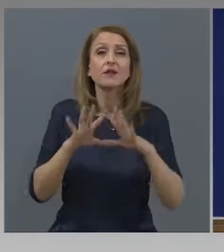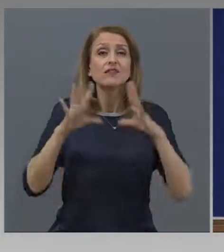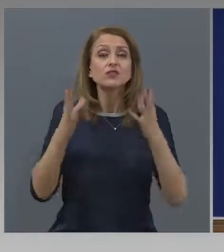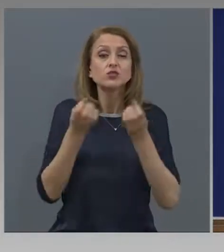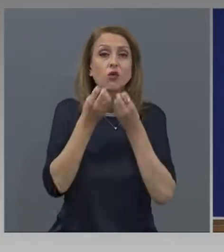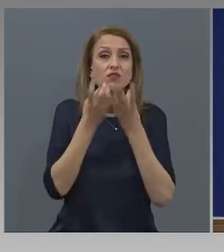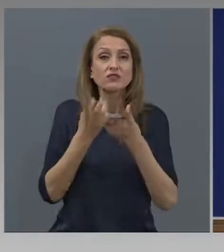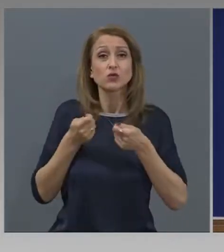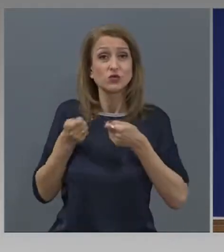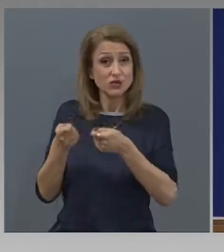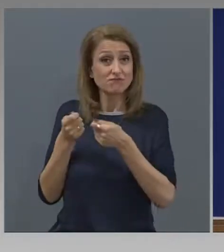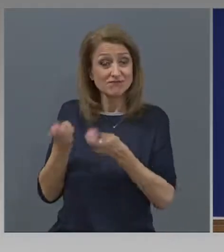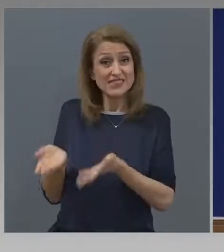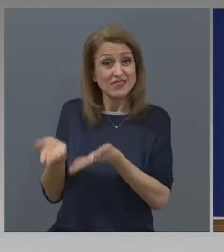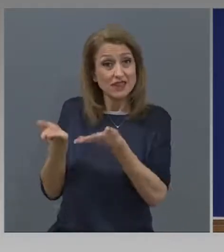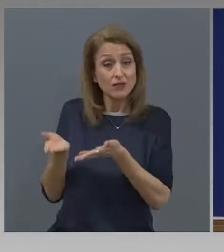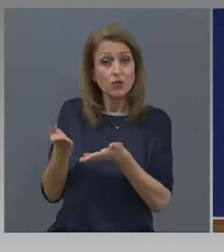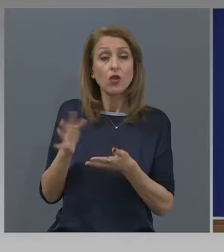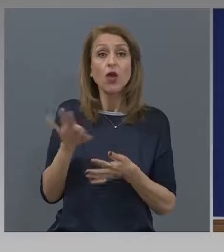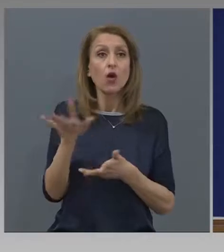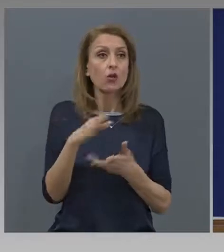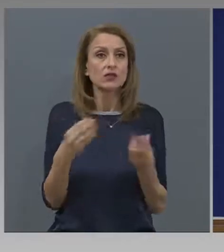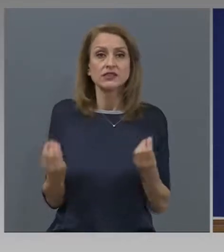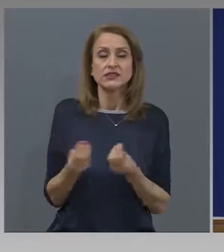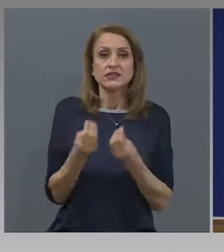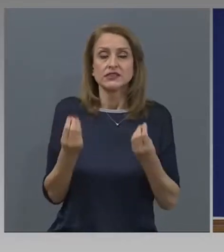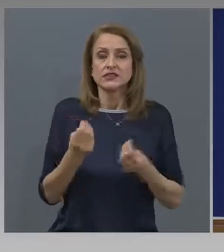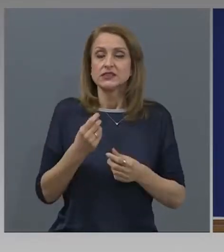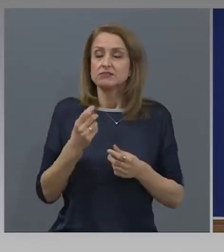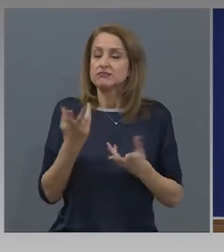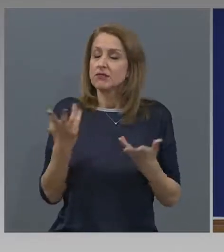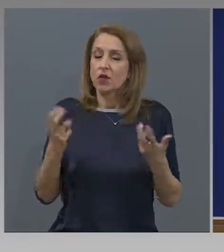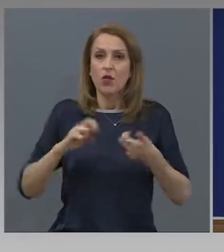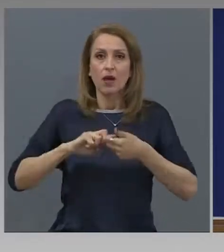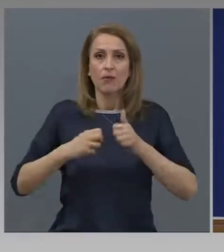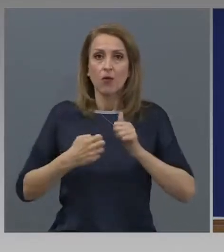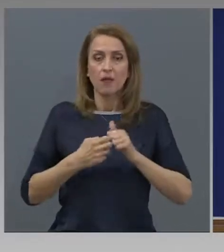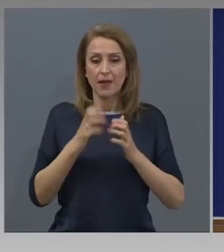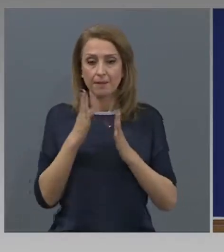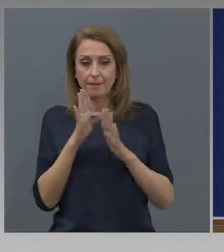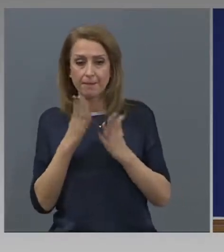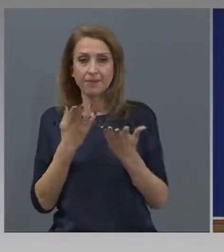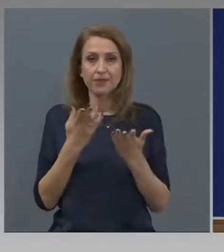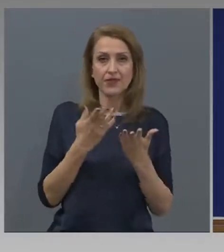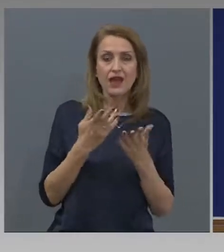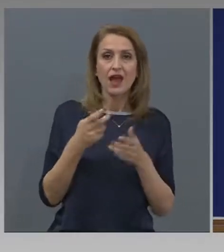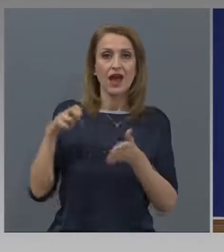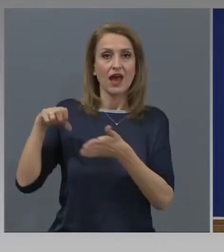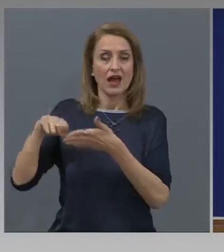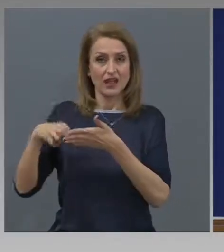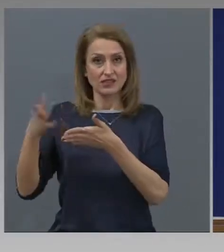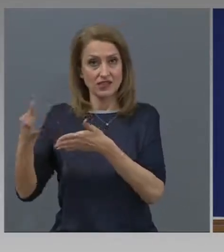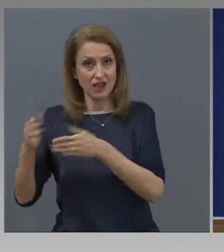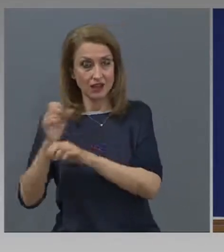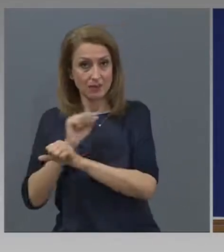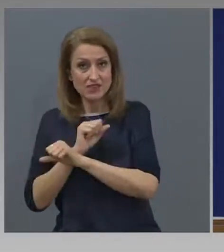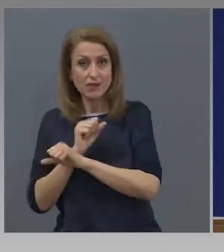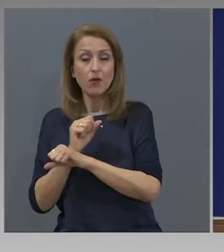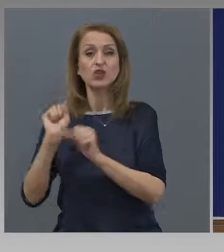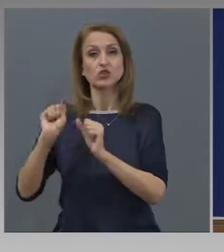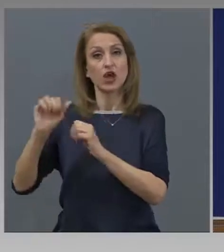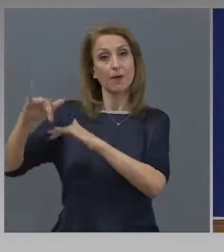стимулираме максимално и тези, които намират в момента в хипотезата да са регистрирани и да очакват